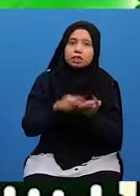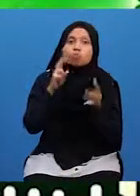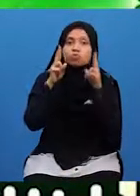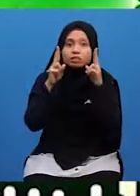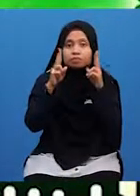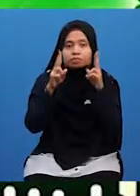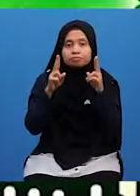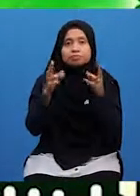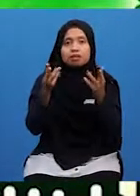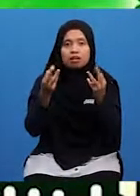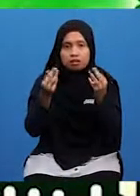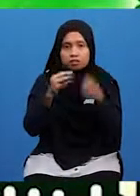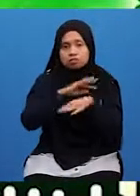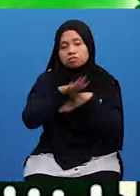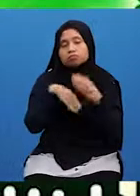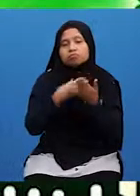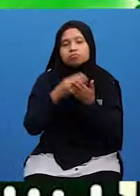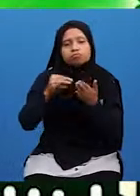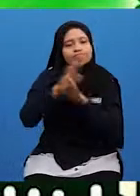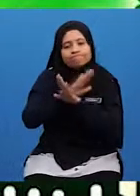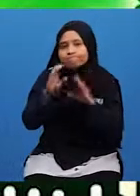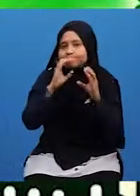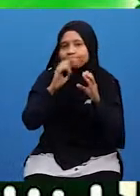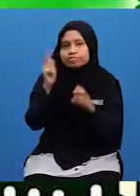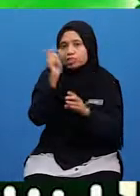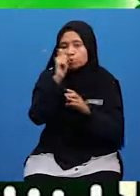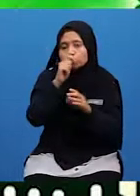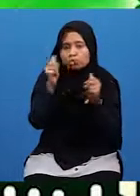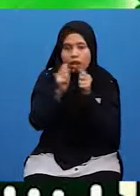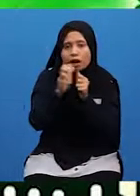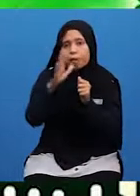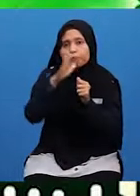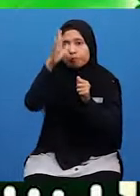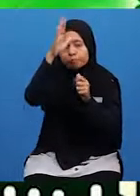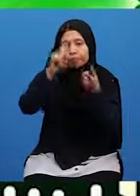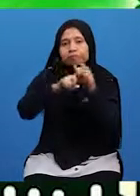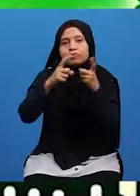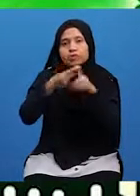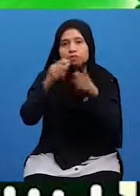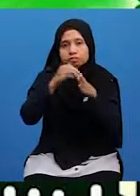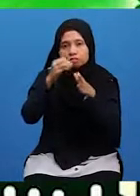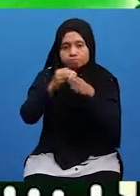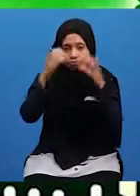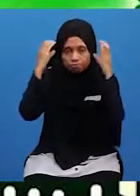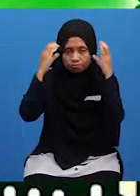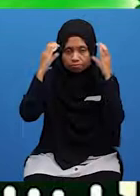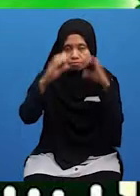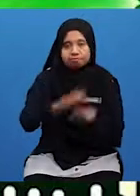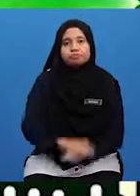harap Murid-murid Tidak lagi bercakap bohong Dengan ibu bapa Kawan-kawan Atau guru-guru